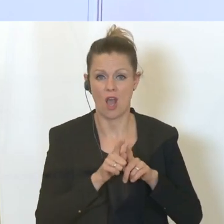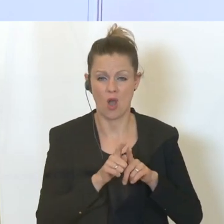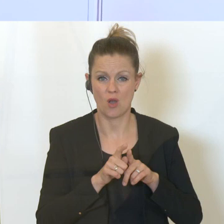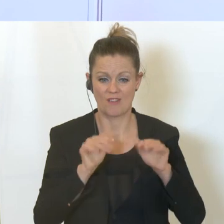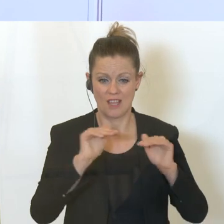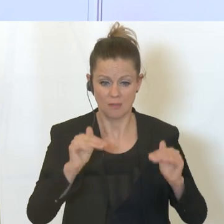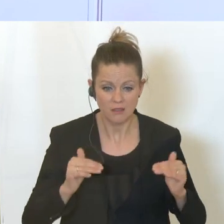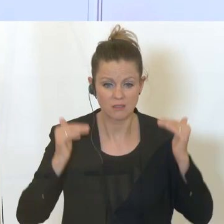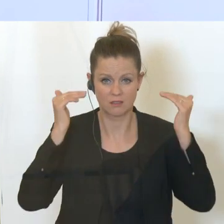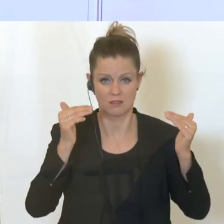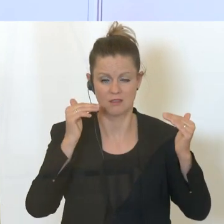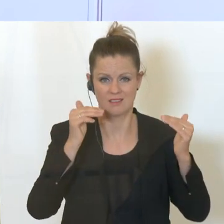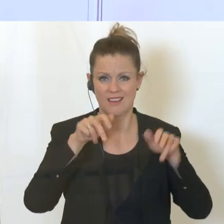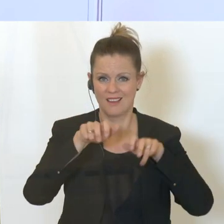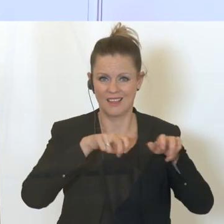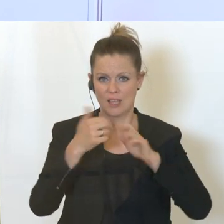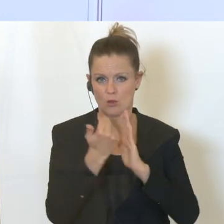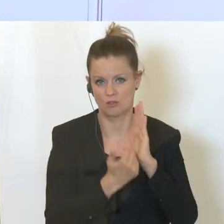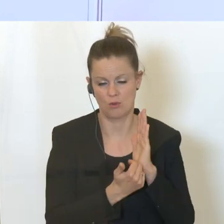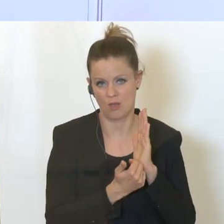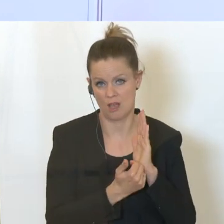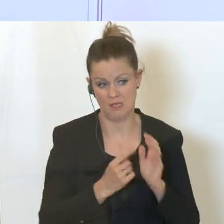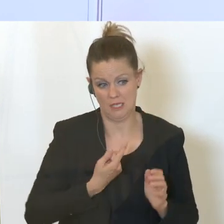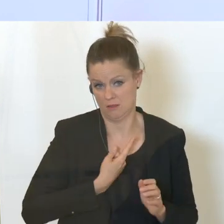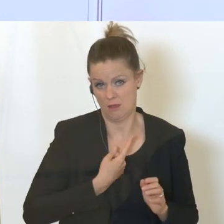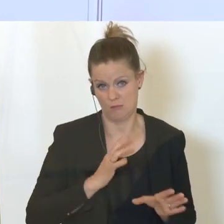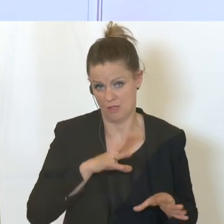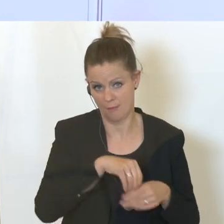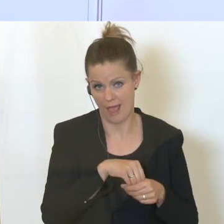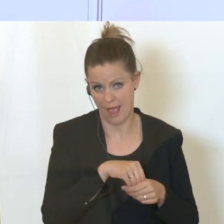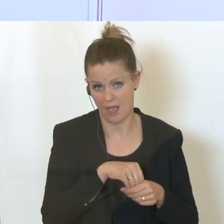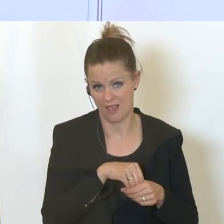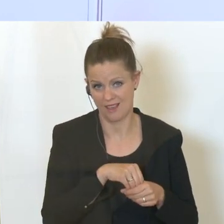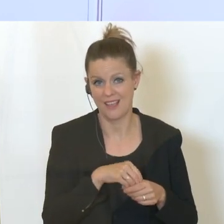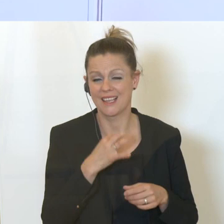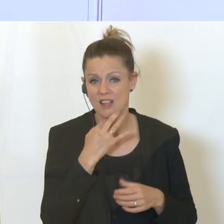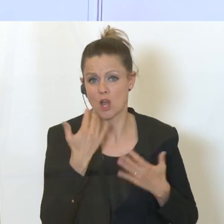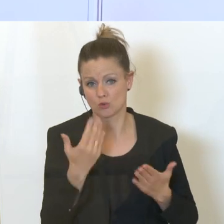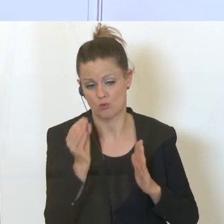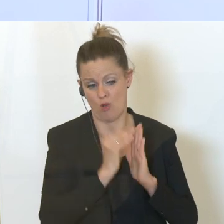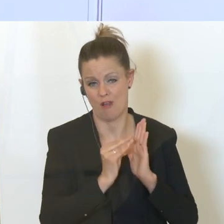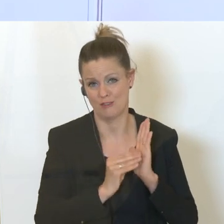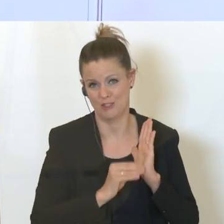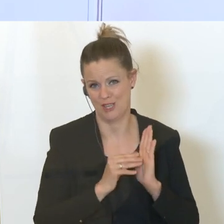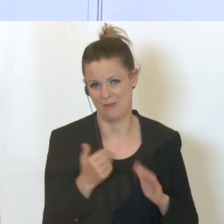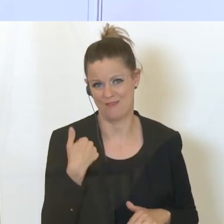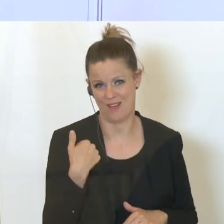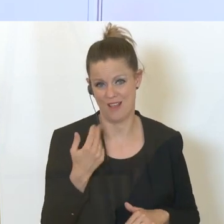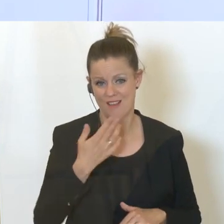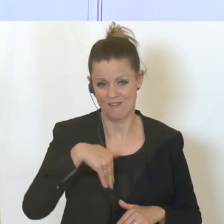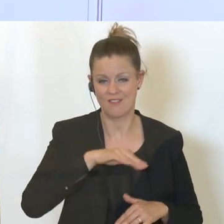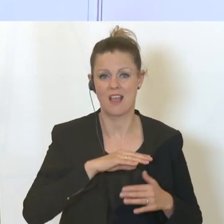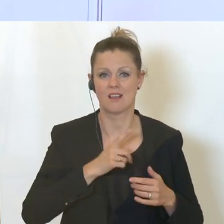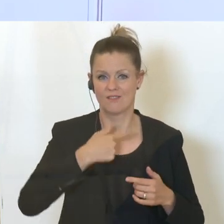betrachten. Wir haben im Regierungsprogramm, und da war ich selbst mit dabei, ja das genau hineingeschrieben, dass wir mit dem